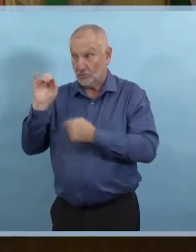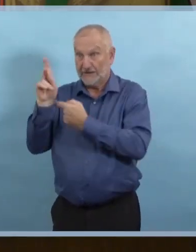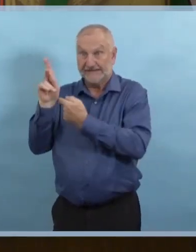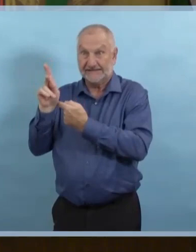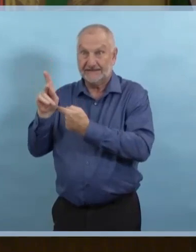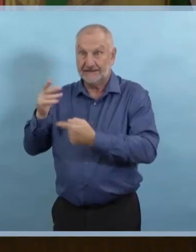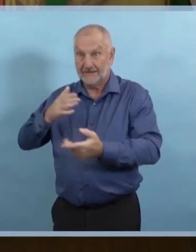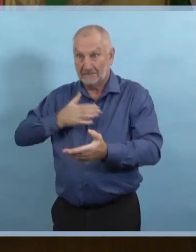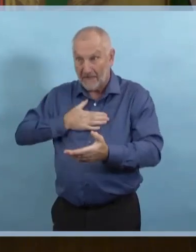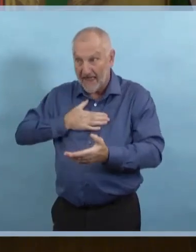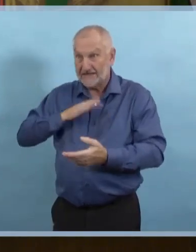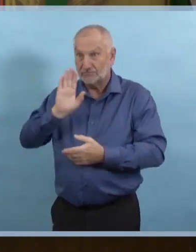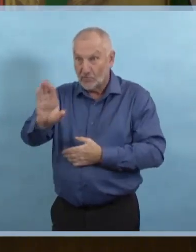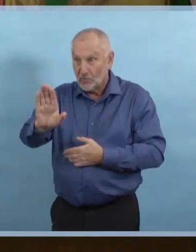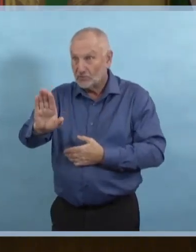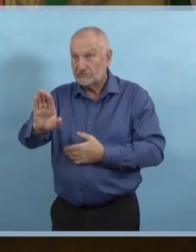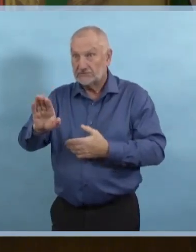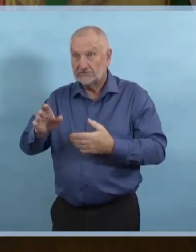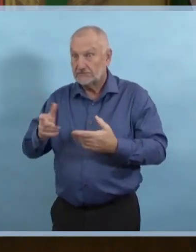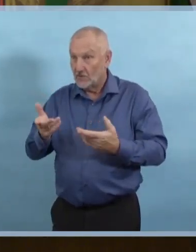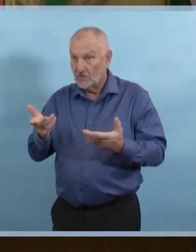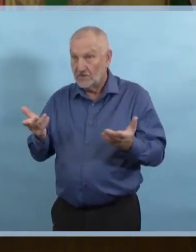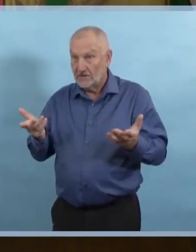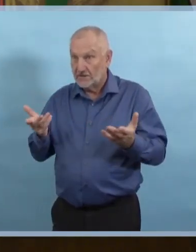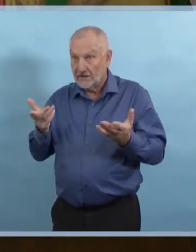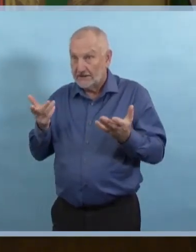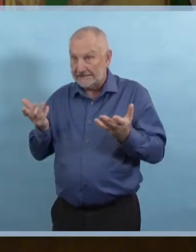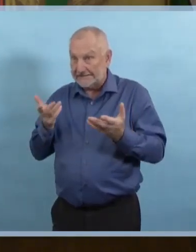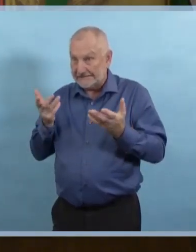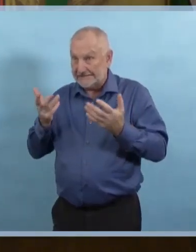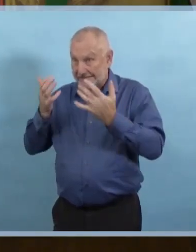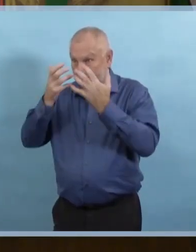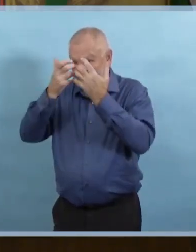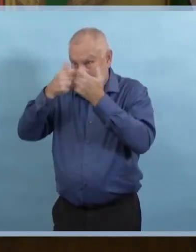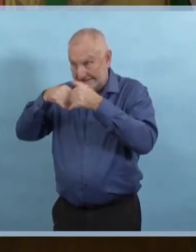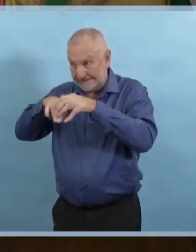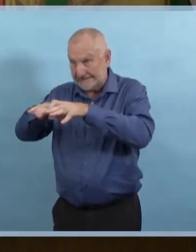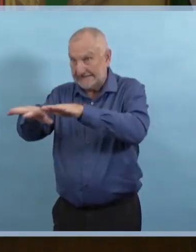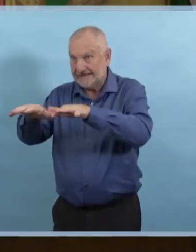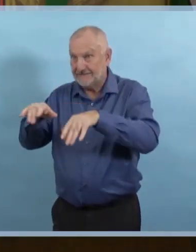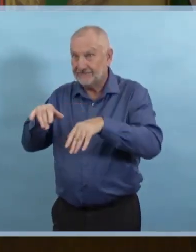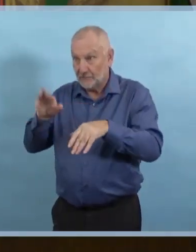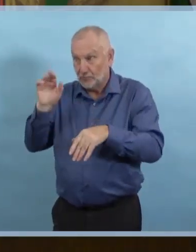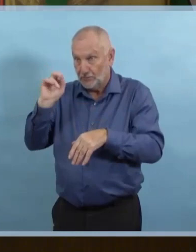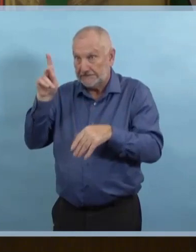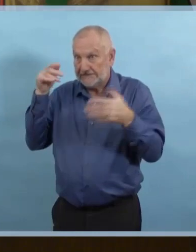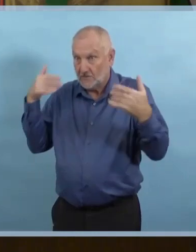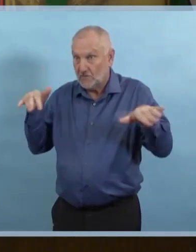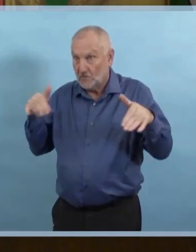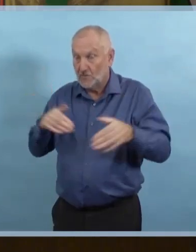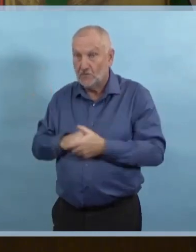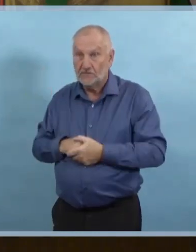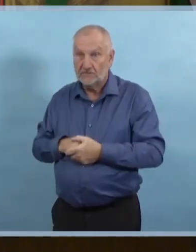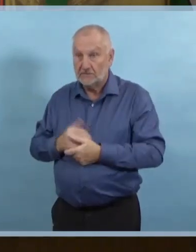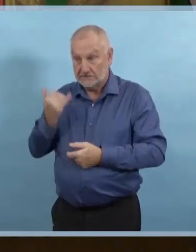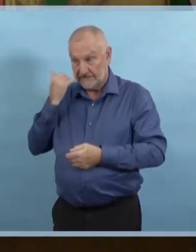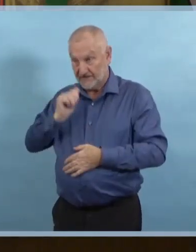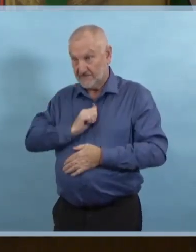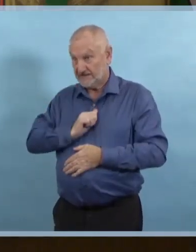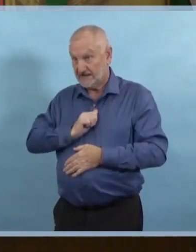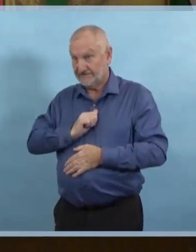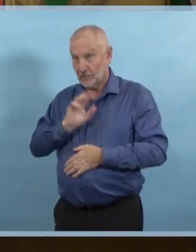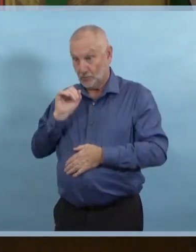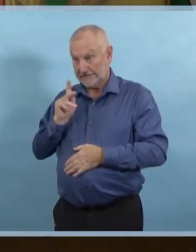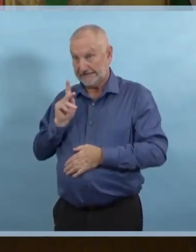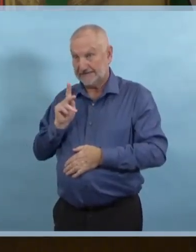quand vous vous mettez vous-même à risque, ou même quand c'est clair que vous mettez d'autres